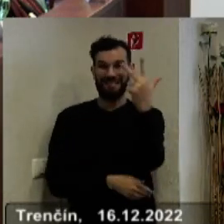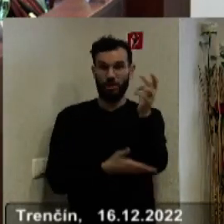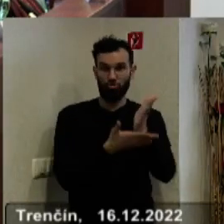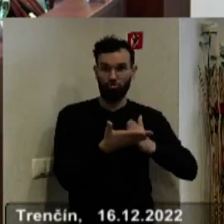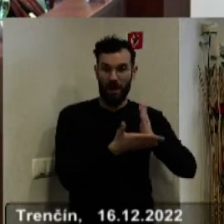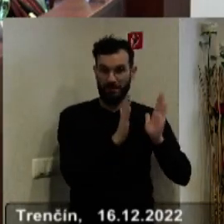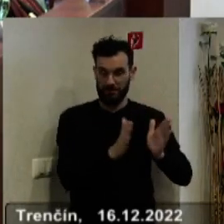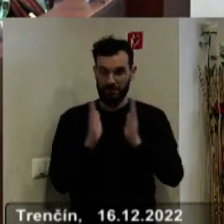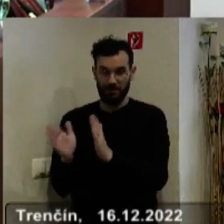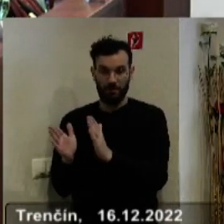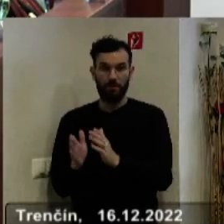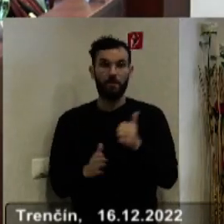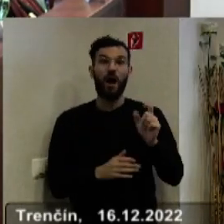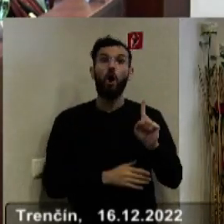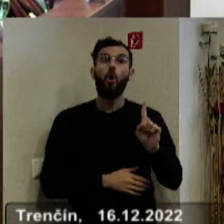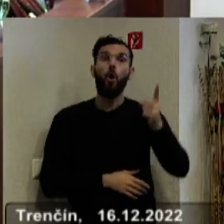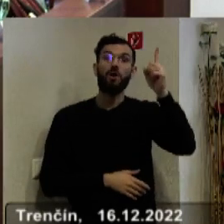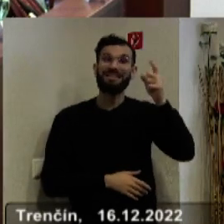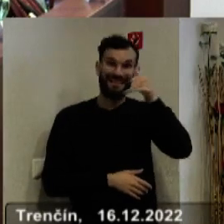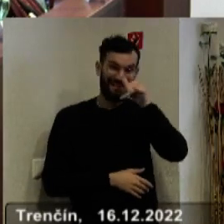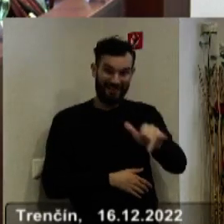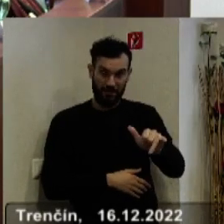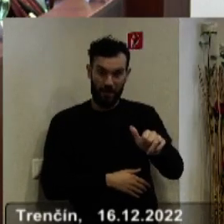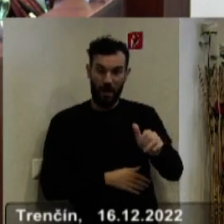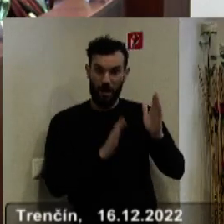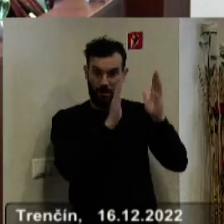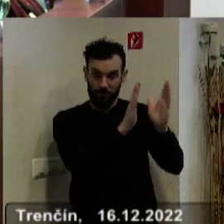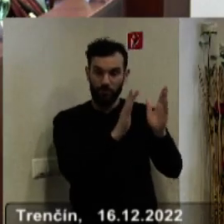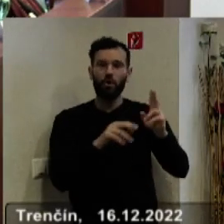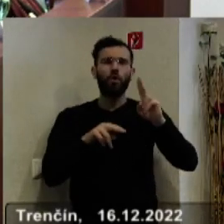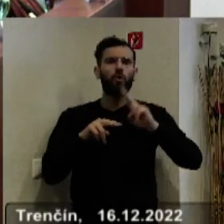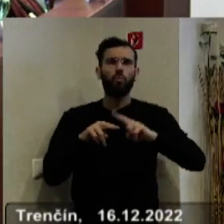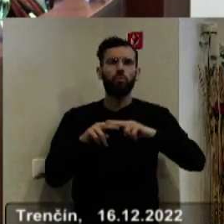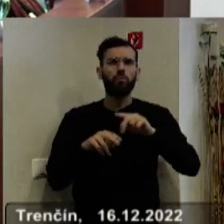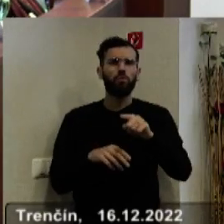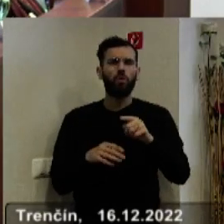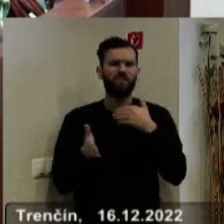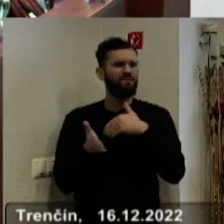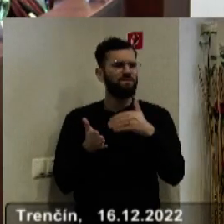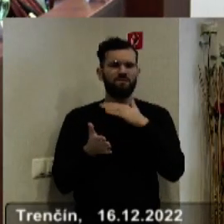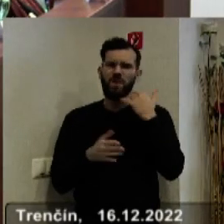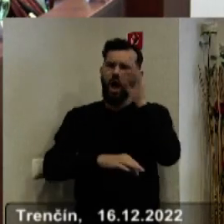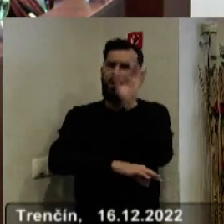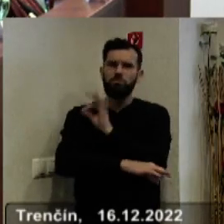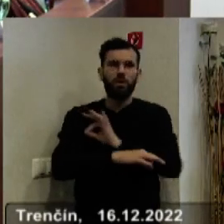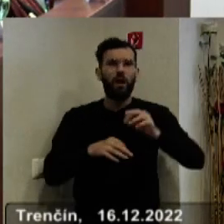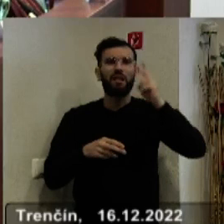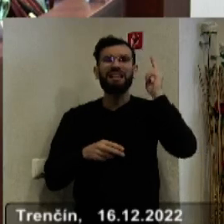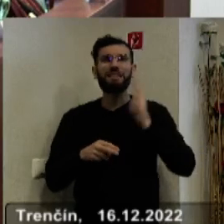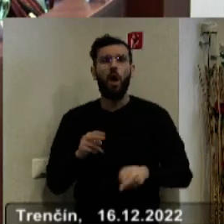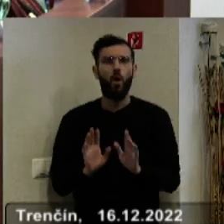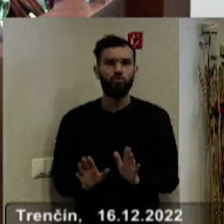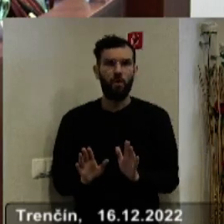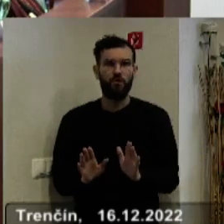cyklotras, jedná tá etapa je na Horné Nitre. A potom tam máme veľa projektov nedokončených pre naše